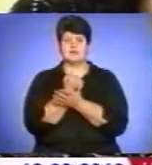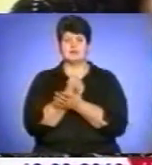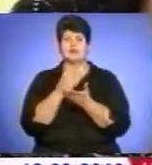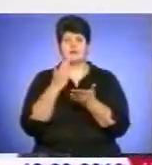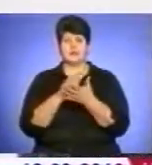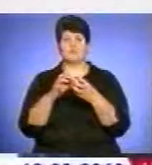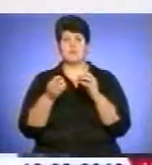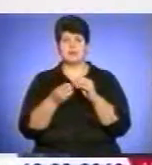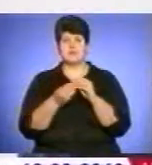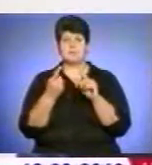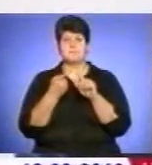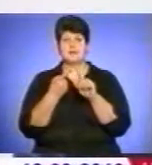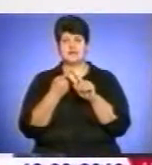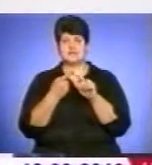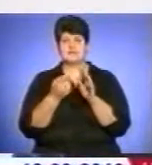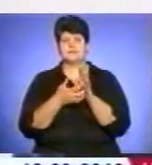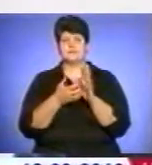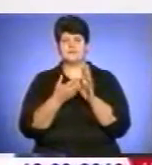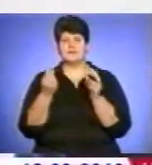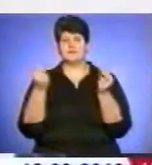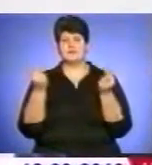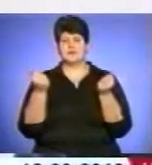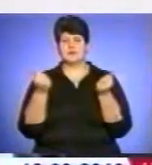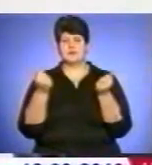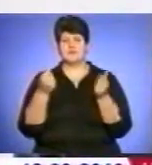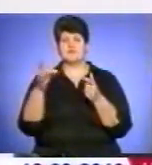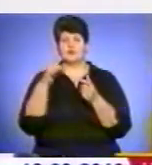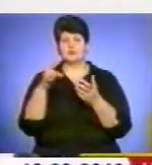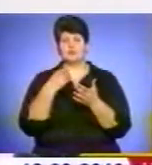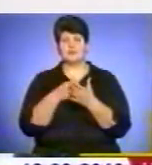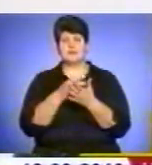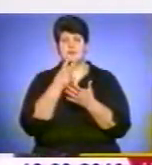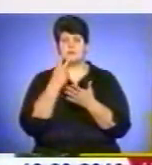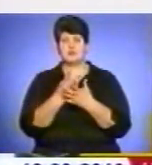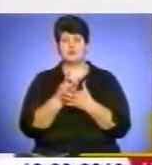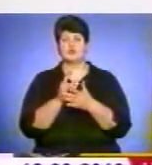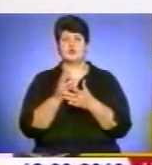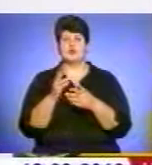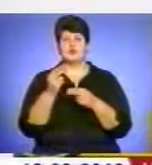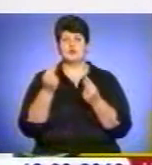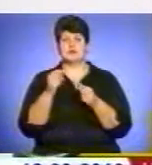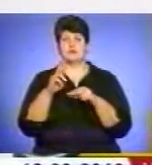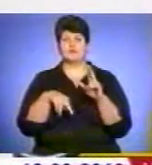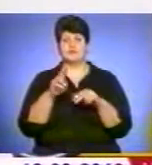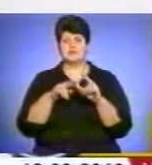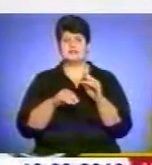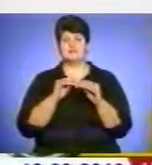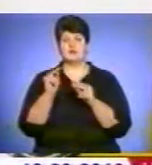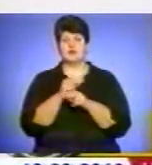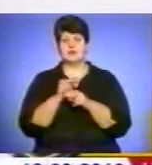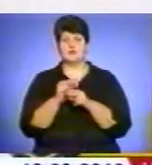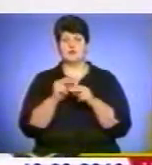проблеми. Перше, це недостатній рівень фінансування. В районному бюджеті не передбачено кошти на будівництво, ремонт, облаштування